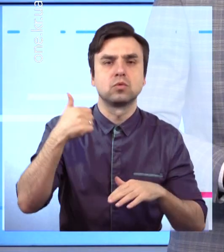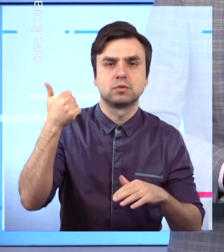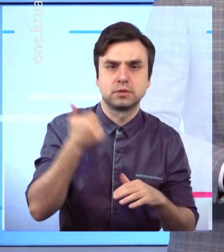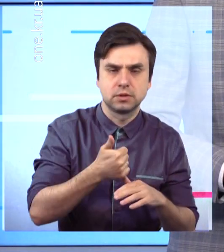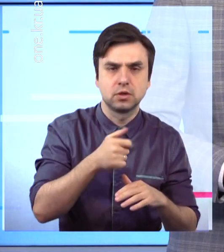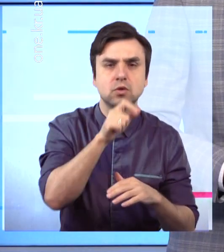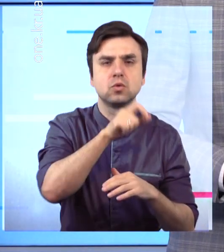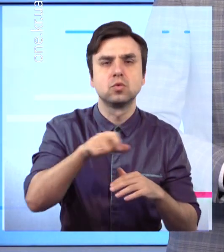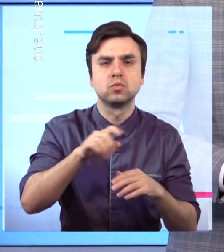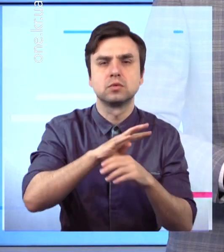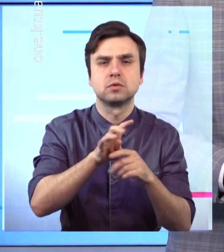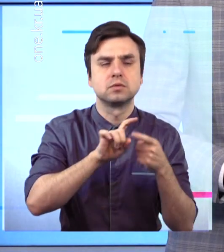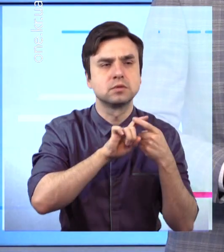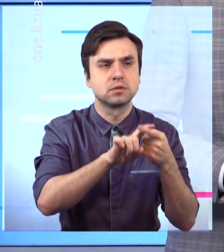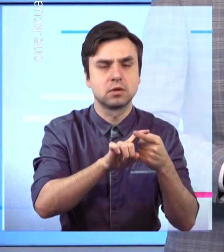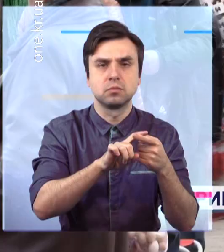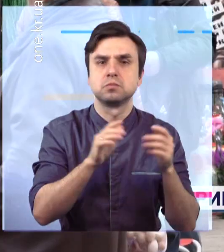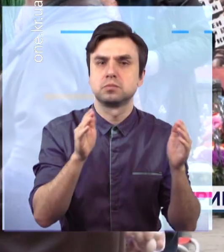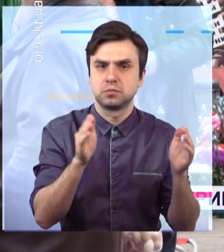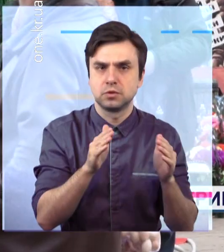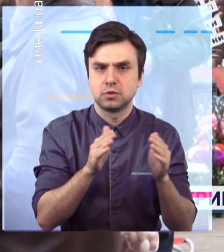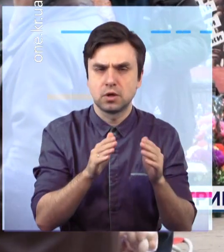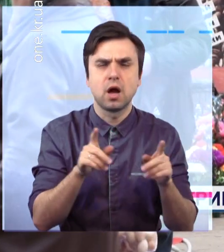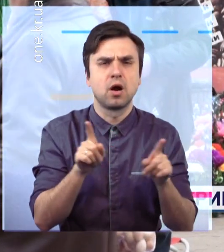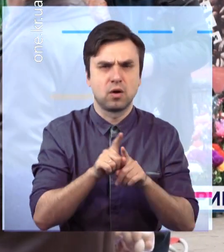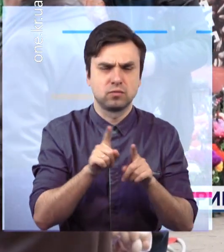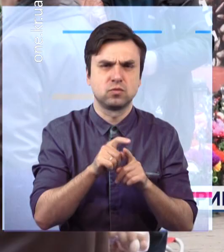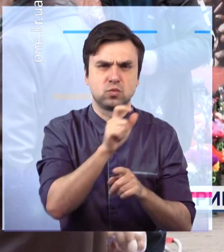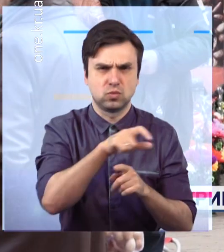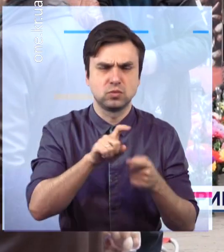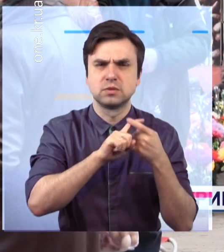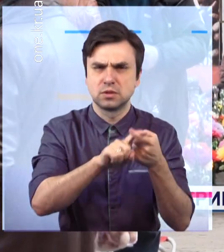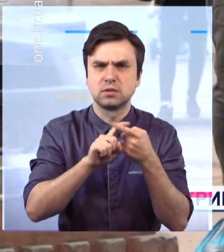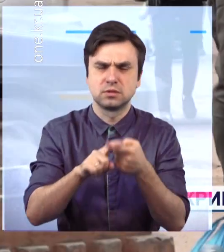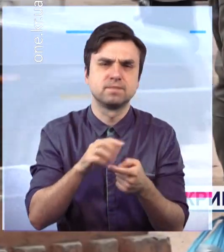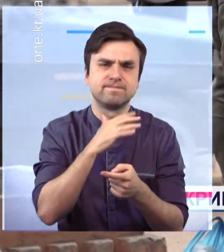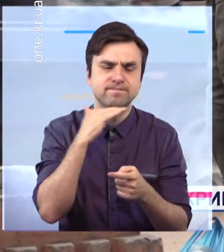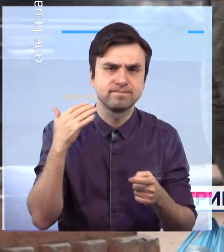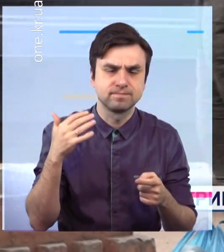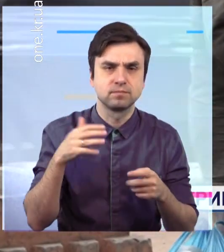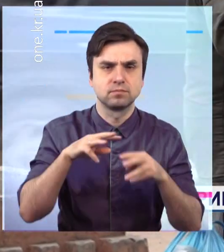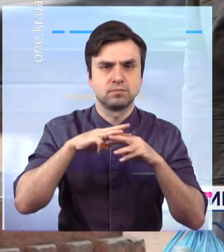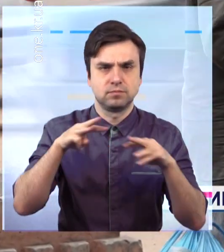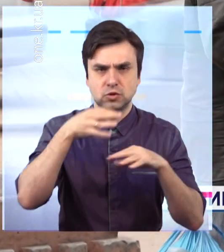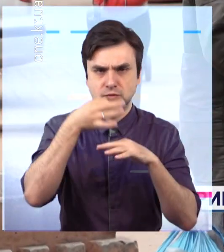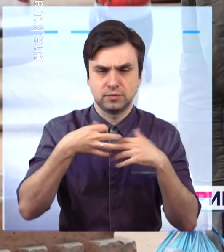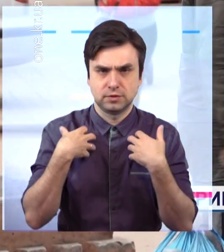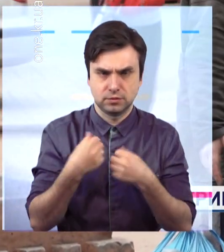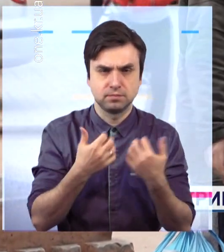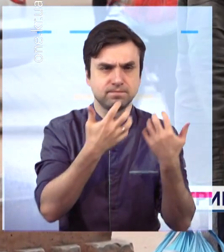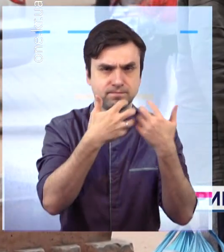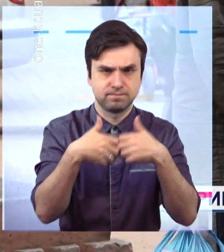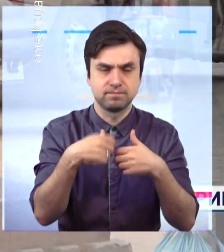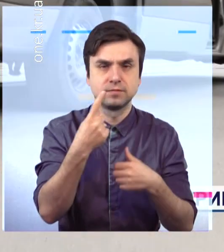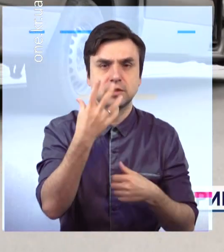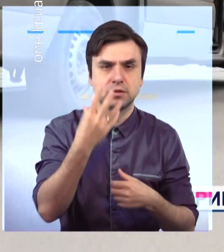цифра нових хворих все одно висока. За інформацією від Міністерства охорони здоров'я, за попередні 24 години в Україні на